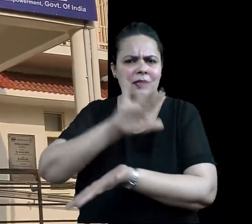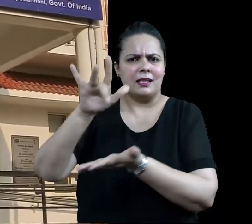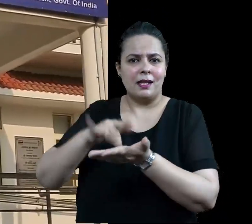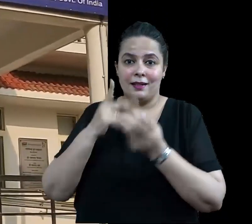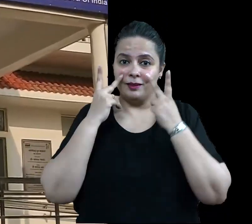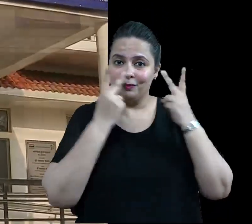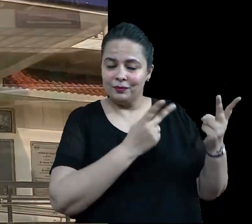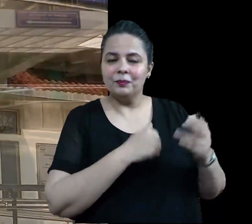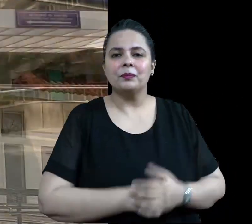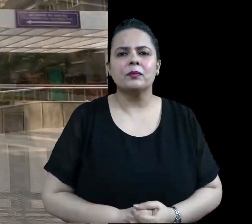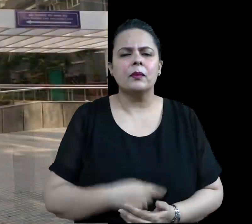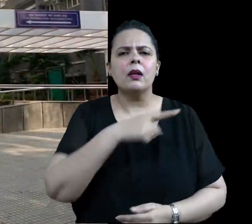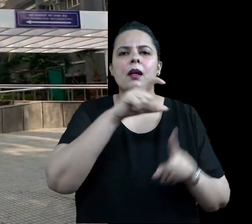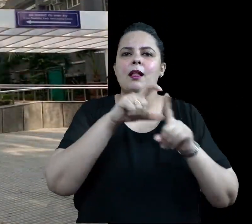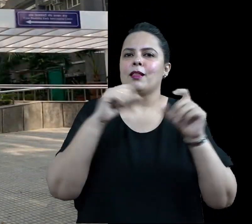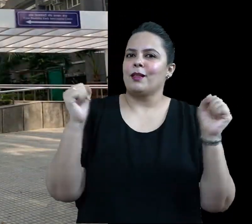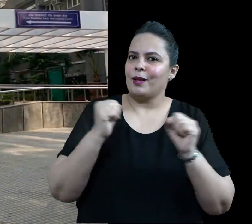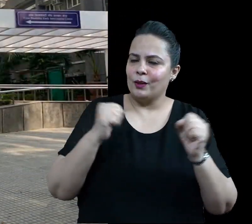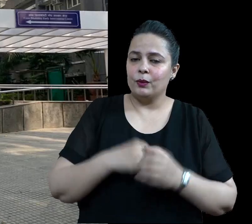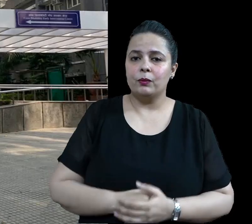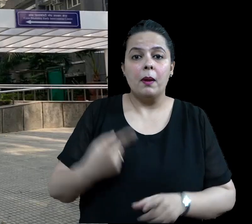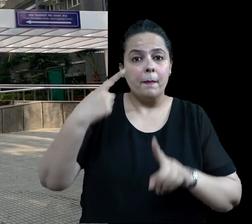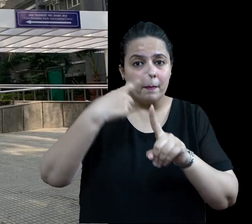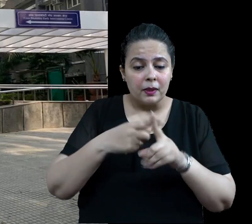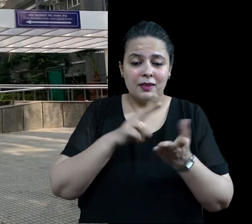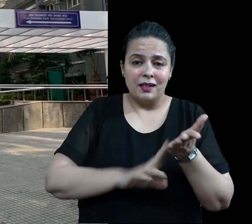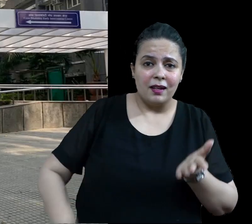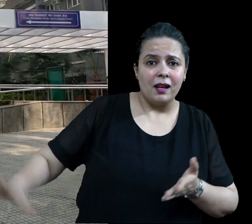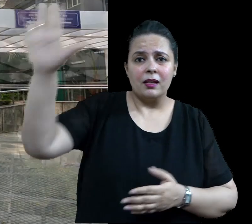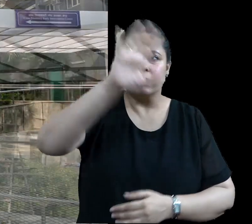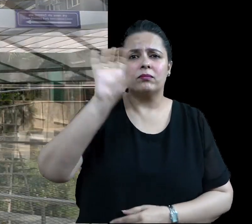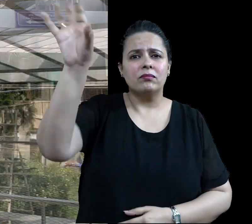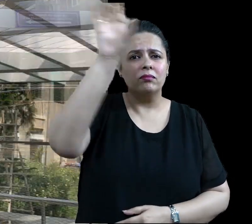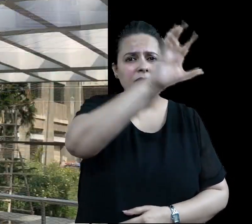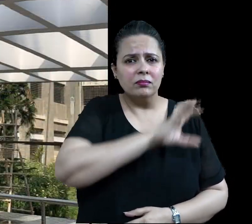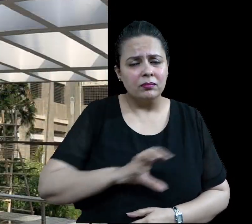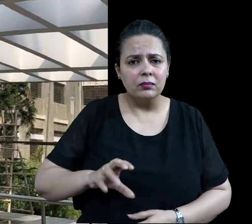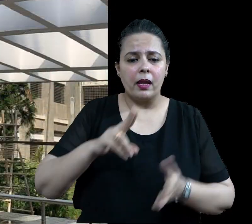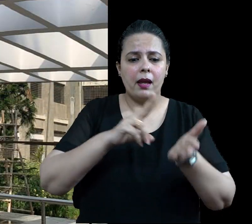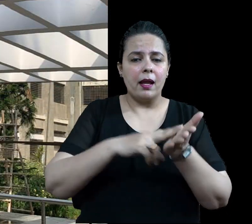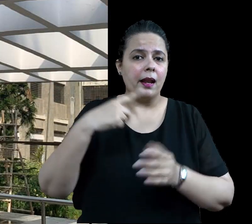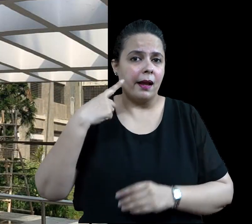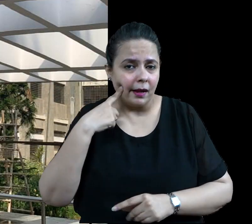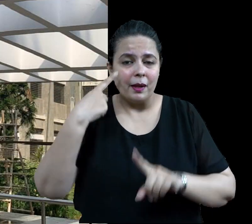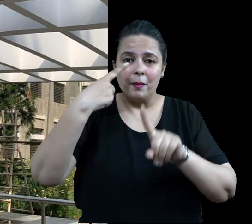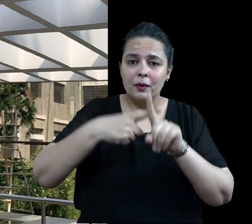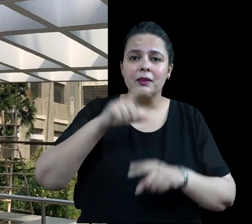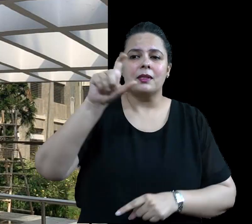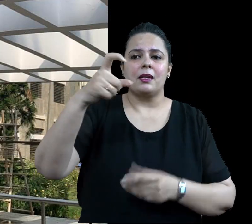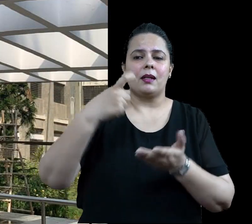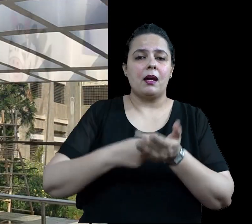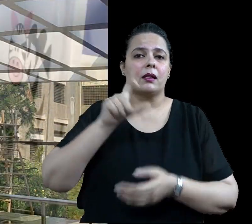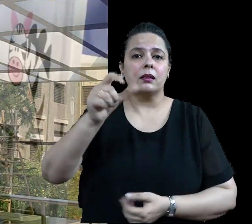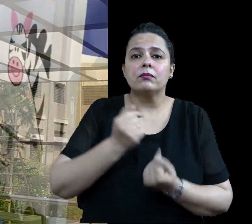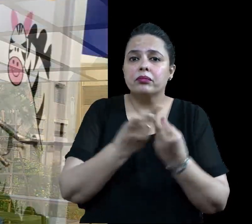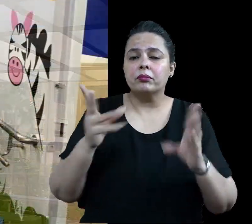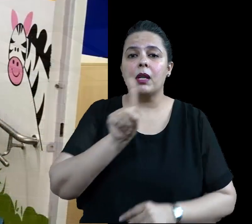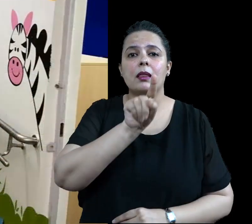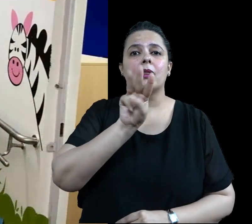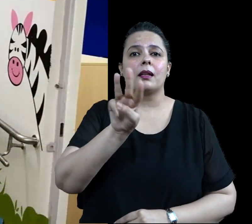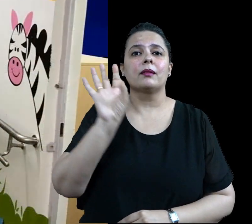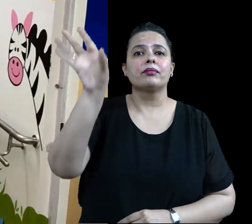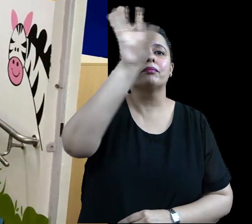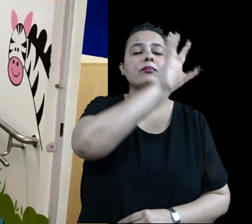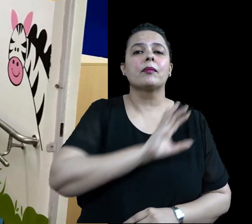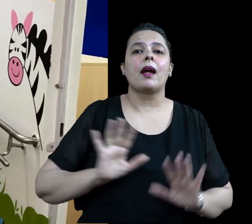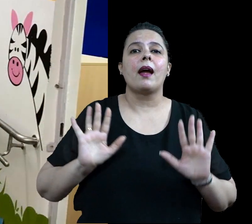हस्तक्षेप केंद्र। इसी प्रारूप में तेरह और केंद्र भिन भिन राज्यों हमारे राष्ट्रिय संस्थान और CRC में